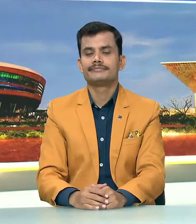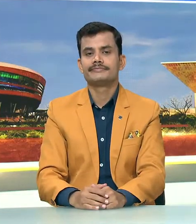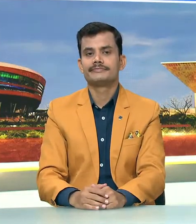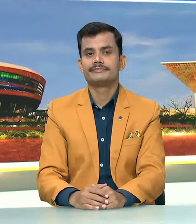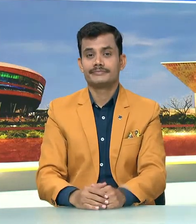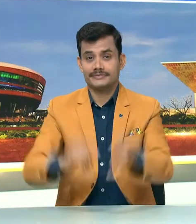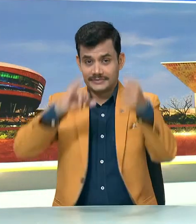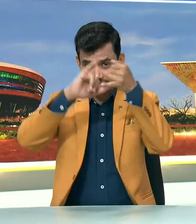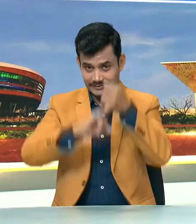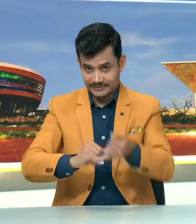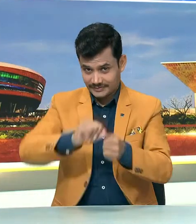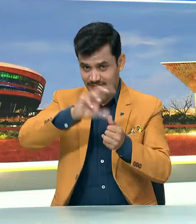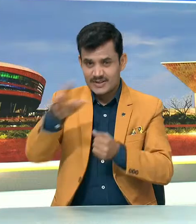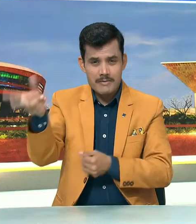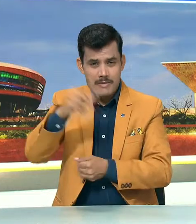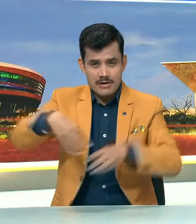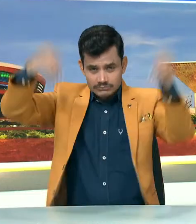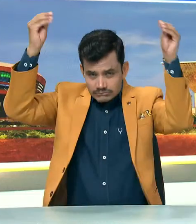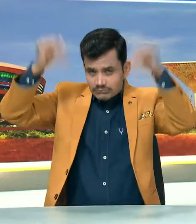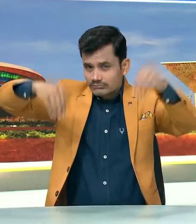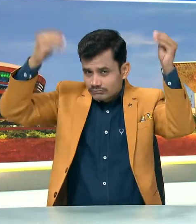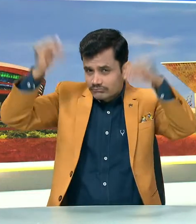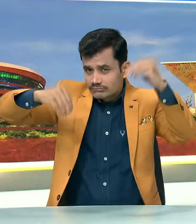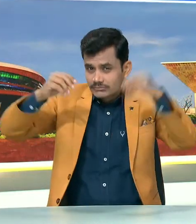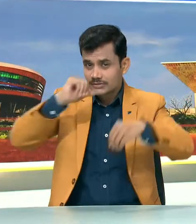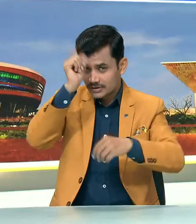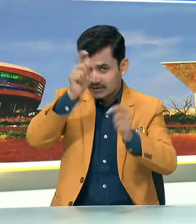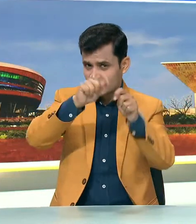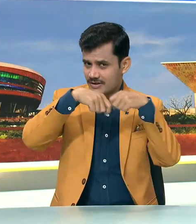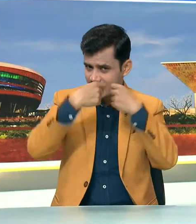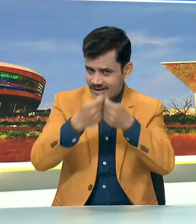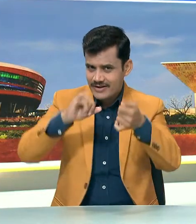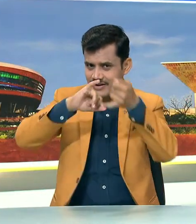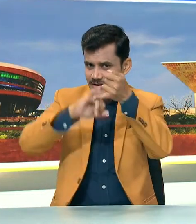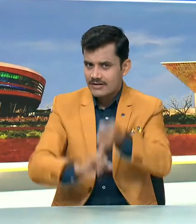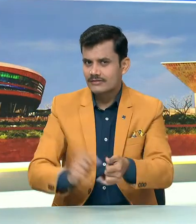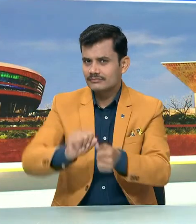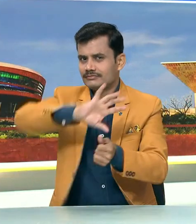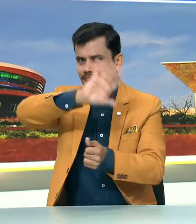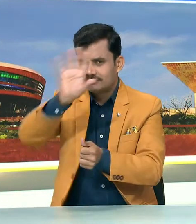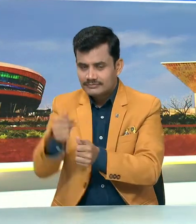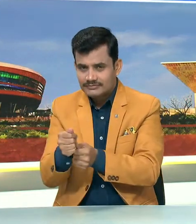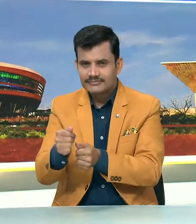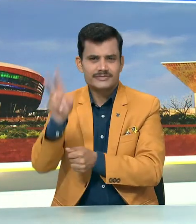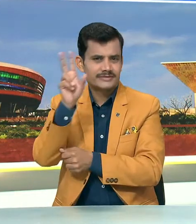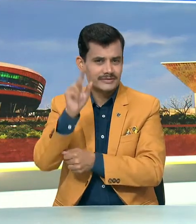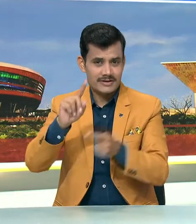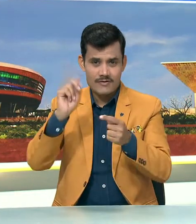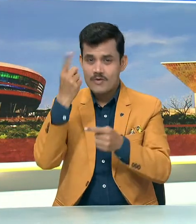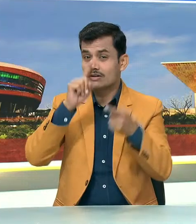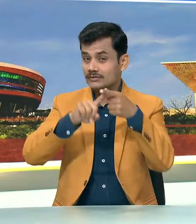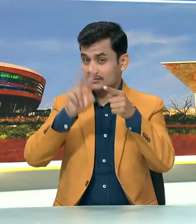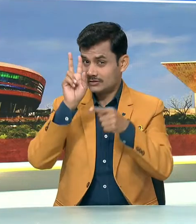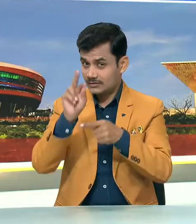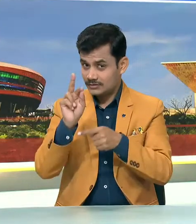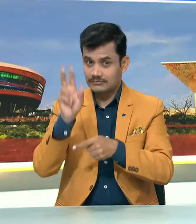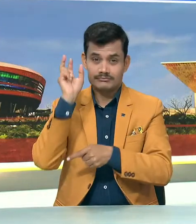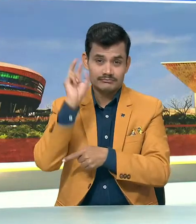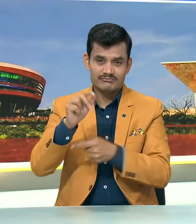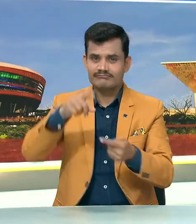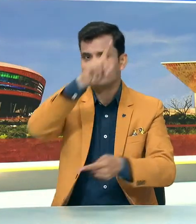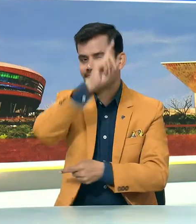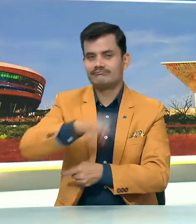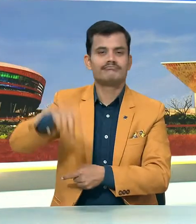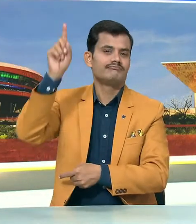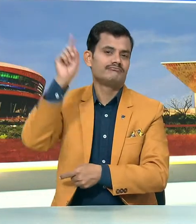और डर्बर में लगातार बारिश के कारण भारते और दक्षर अफरीका के बीच पहले टी-20 मैच को रद